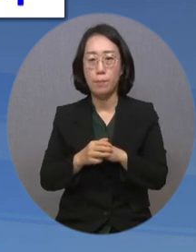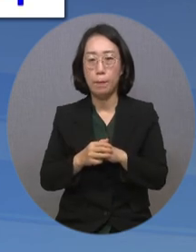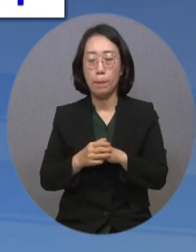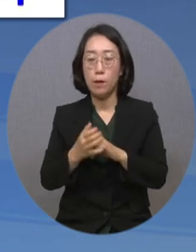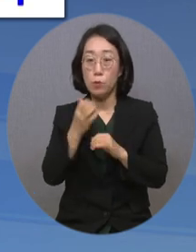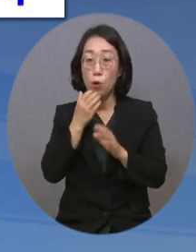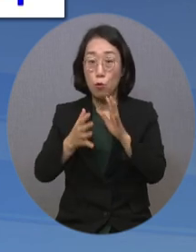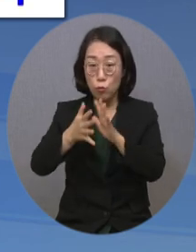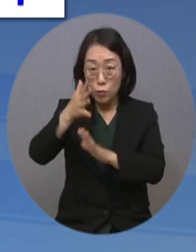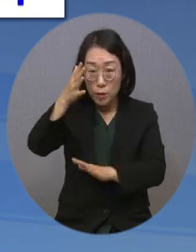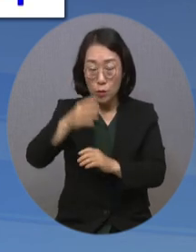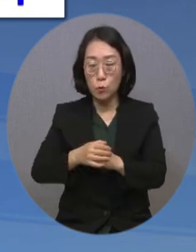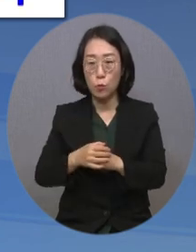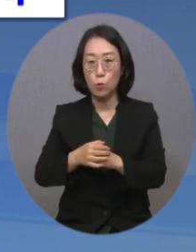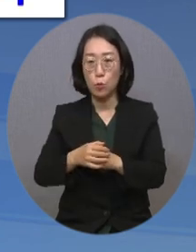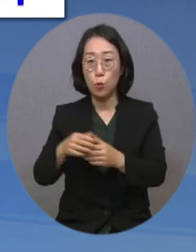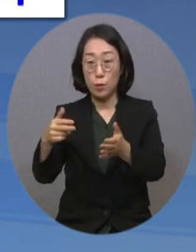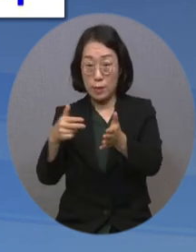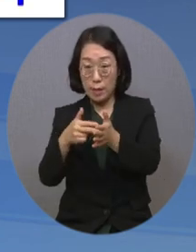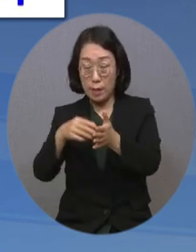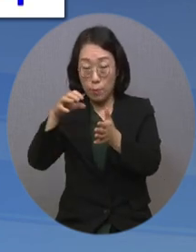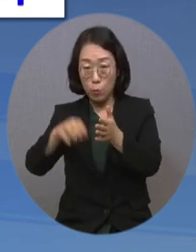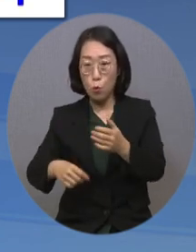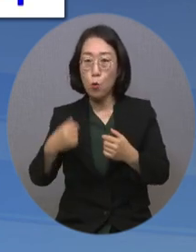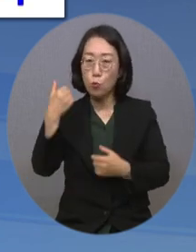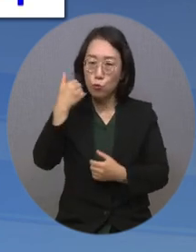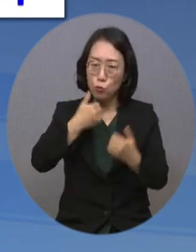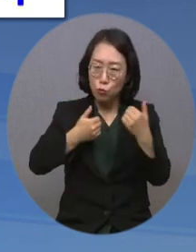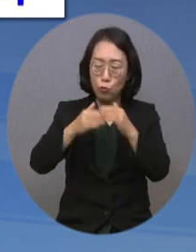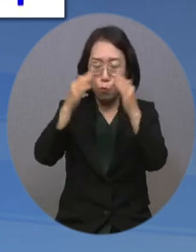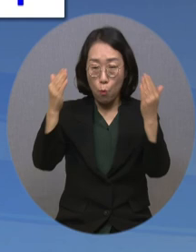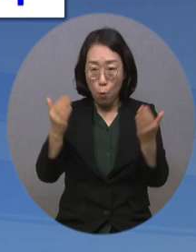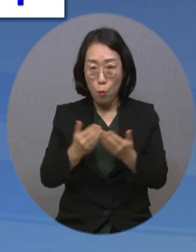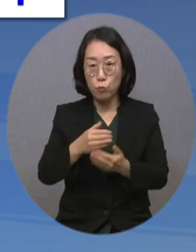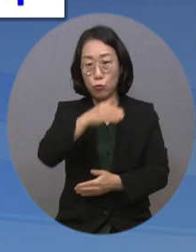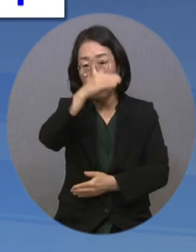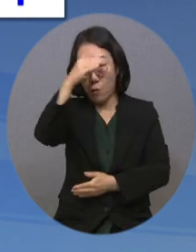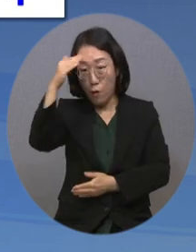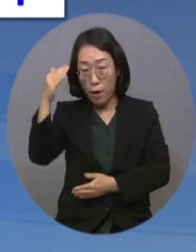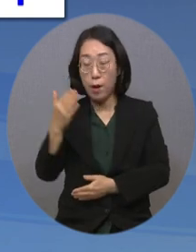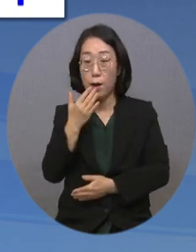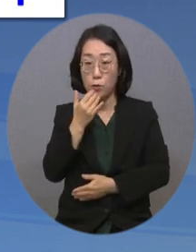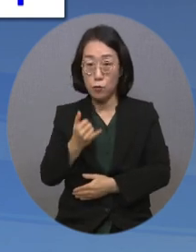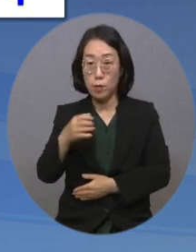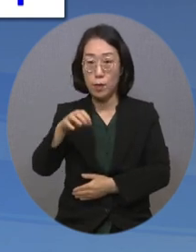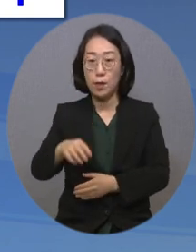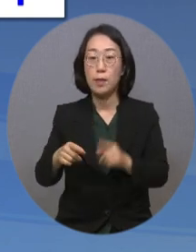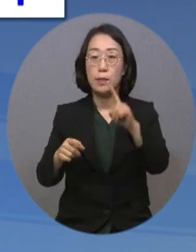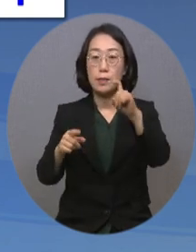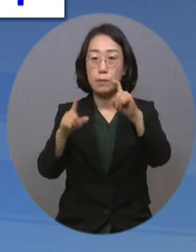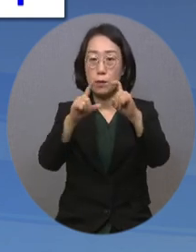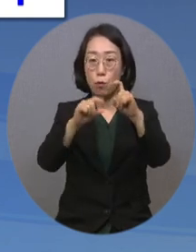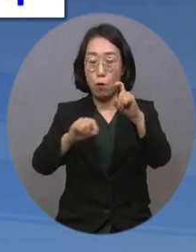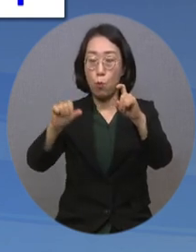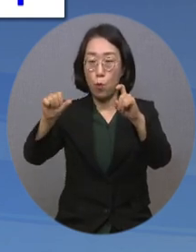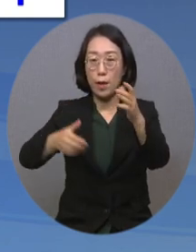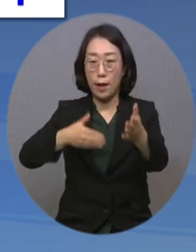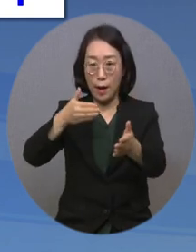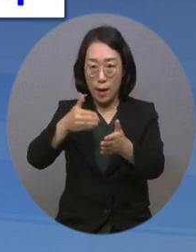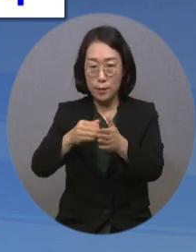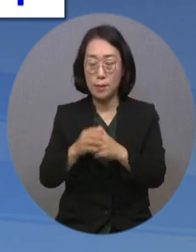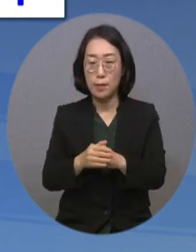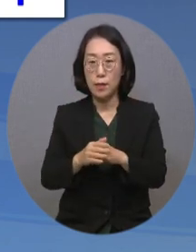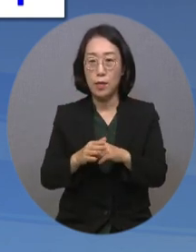서울시와 서울관광재단은 누구나 여행이 편리한 서울 조성의 일환으로 11월 5일까지 열린